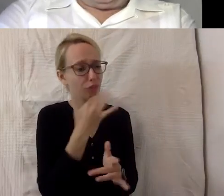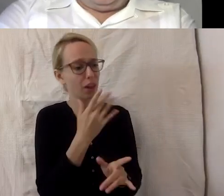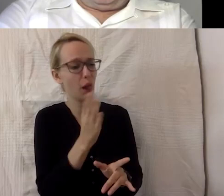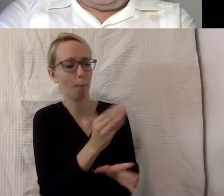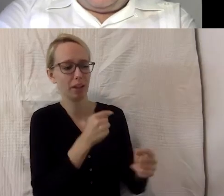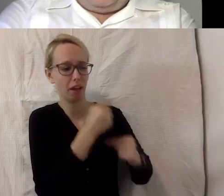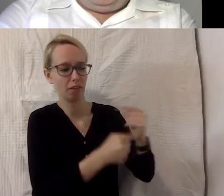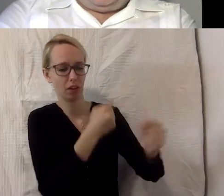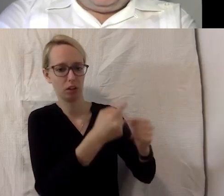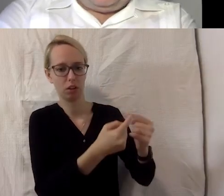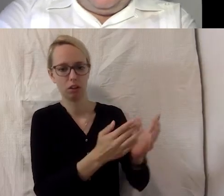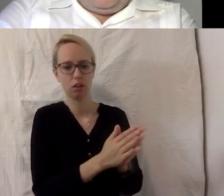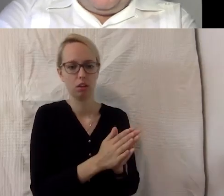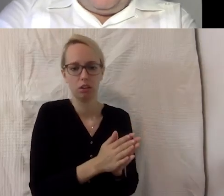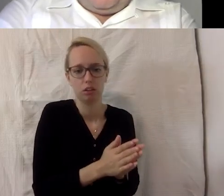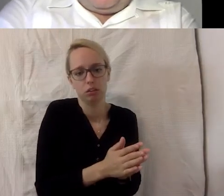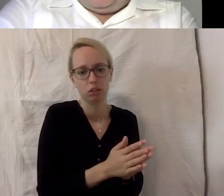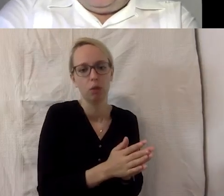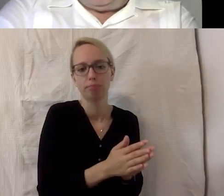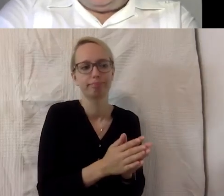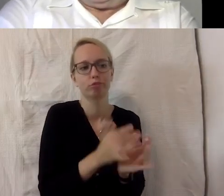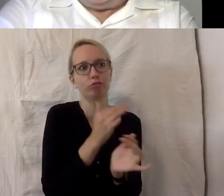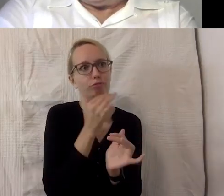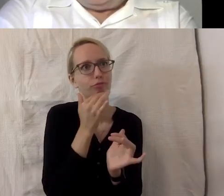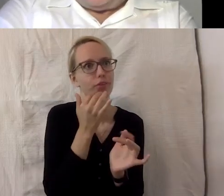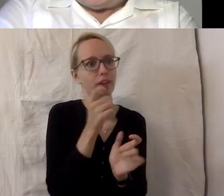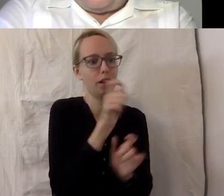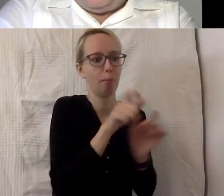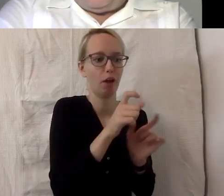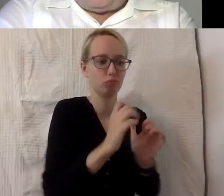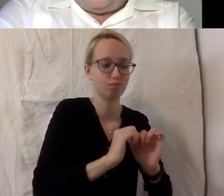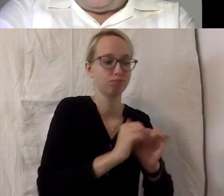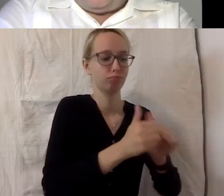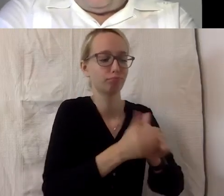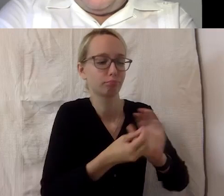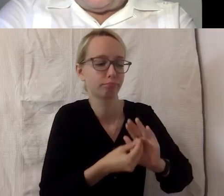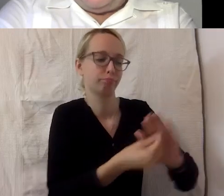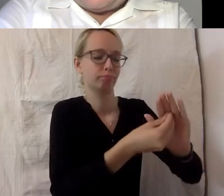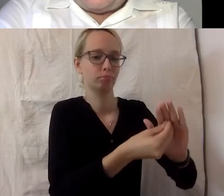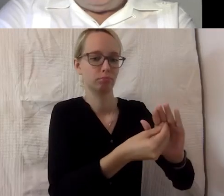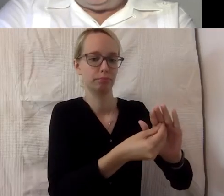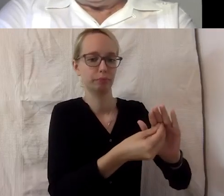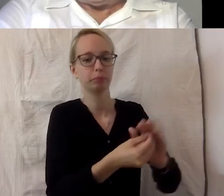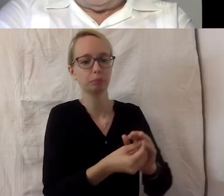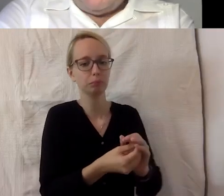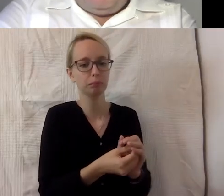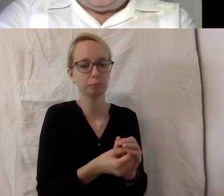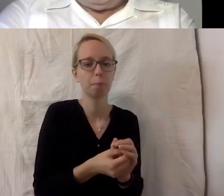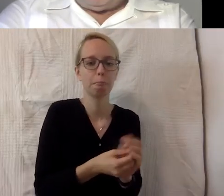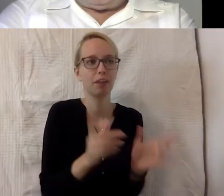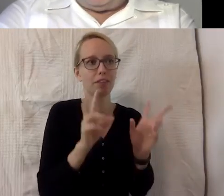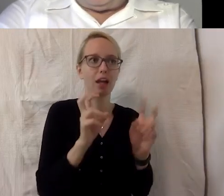schwerer, ich habe Internet entwickelt und so weiter. Also, das heißt, es gibt eine ganze Reihe von, wo eben dann die Extrem-User